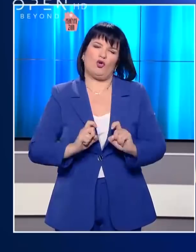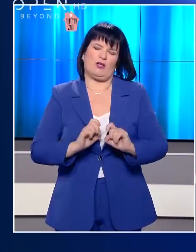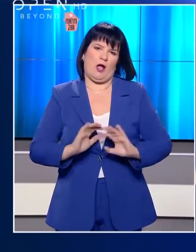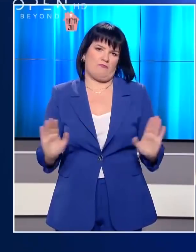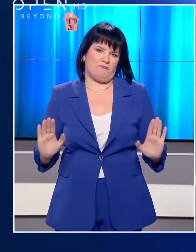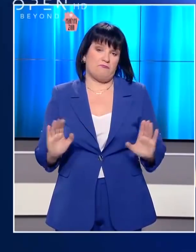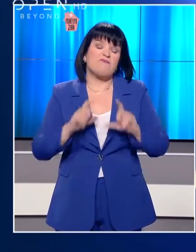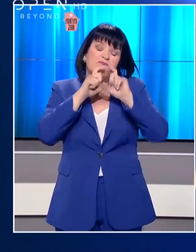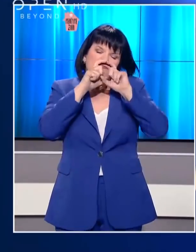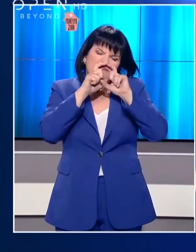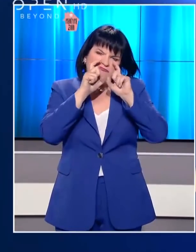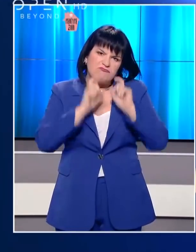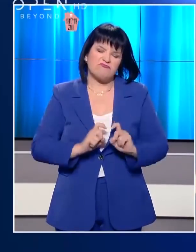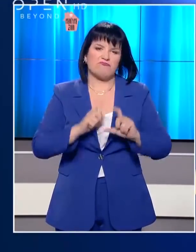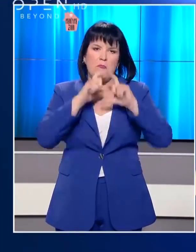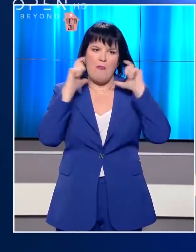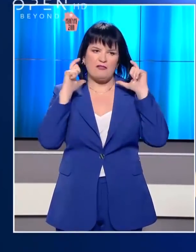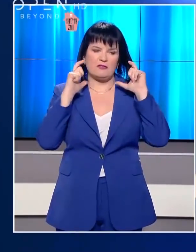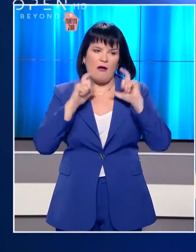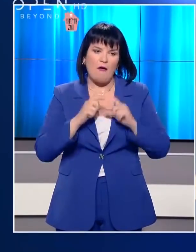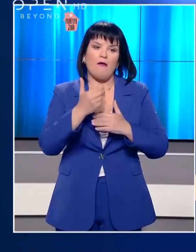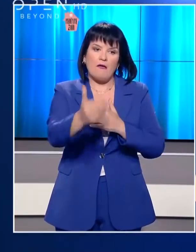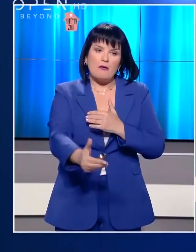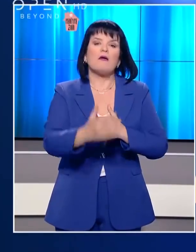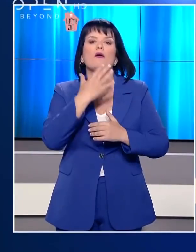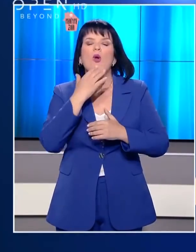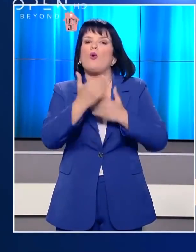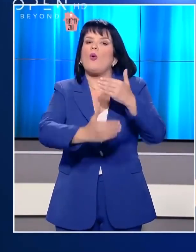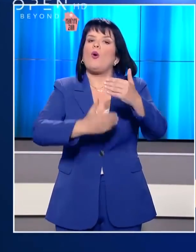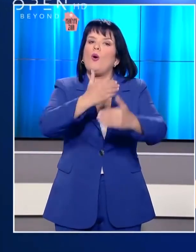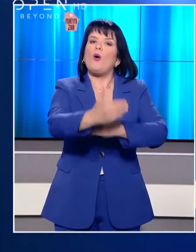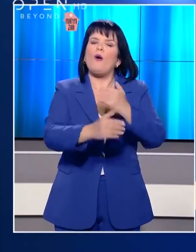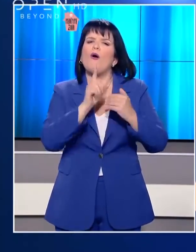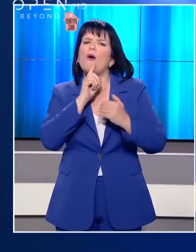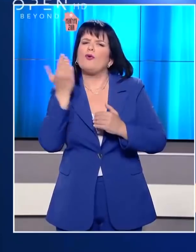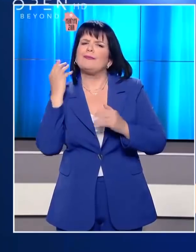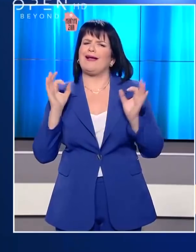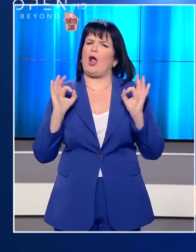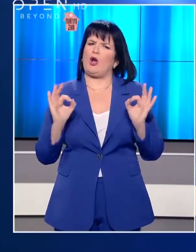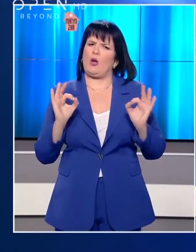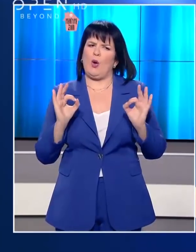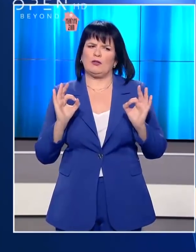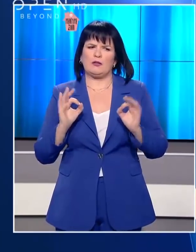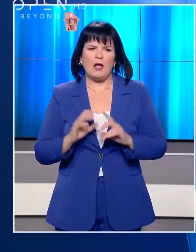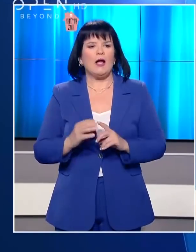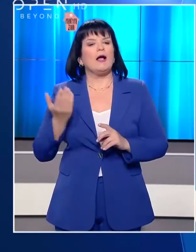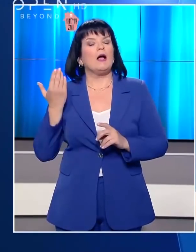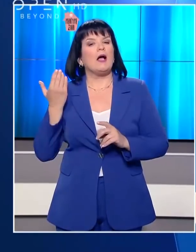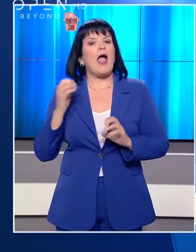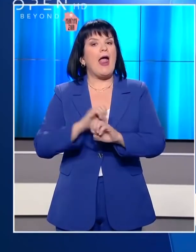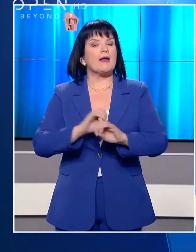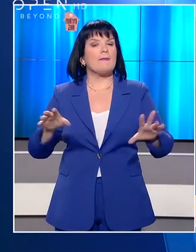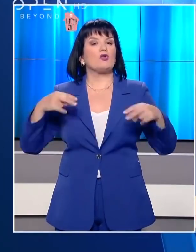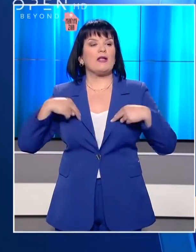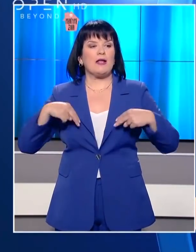Υποχρεωτικά με μάσκες θα βρει τους πολίτες η επόμενη μέρα κατά τη διάρκεια της σταδιακής επιστροφής στην ομαλότητα. Σύμφωνα με την τελευταία επίσημη